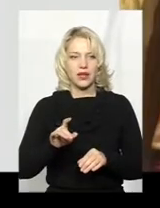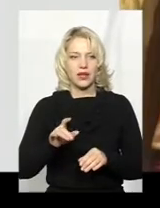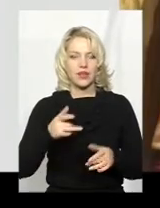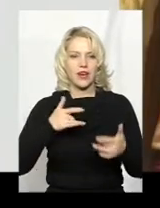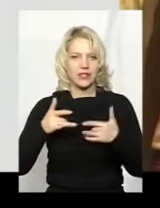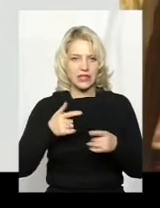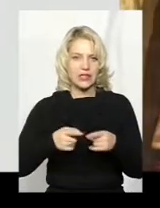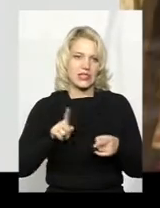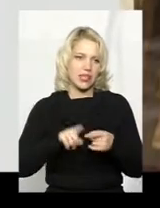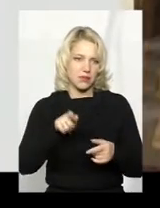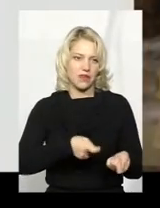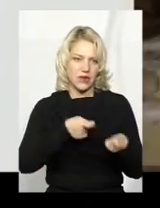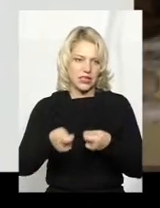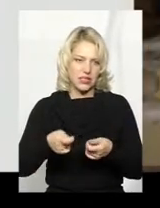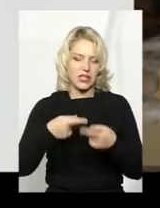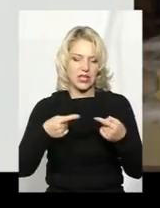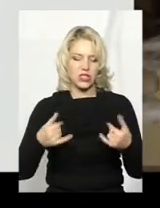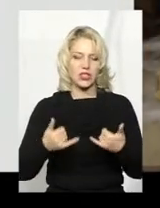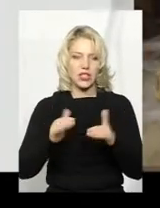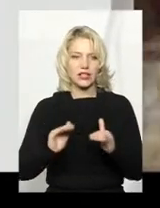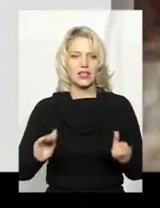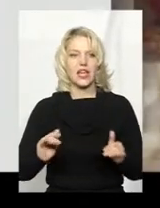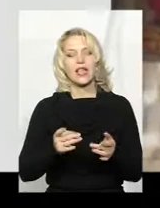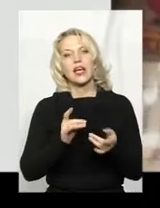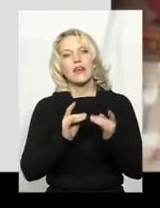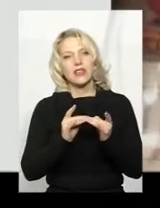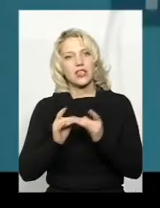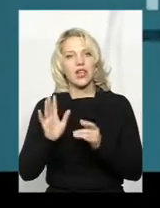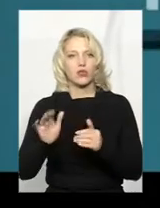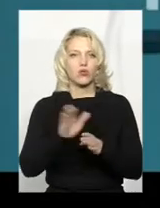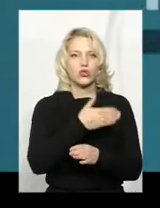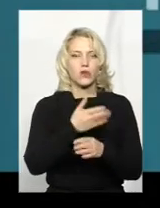словами волонтерки, провезені речі для дітей в інтернаті розпреділять за віком.